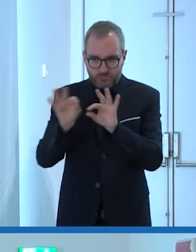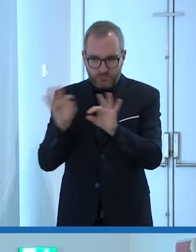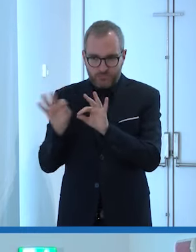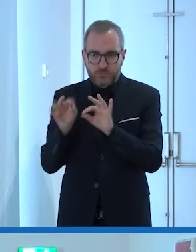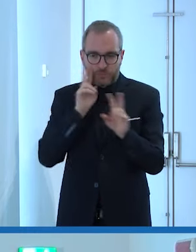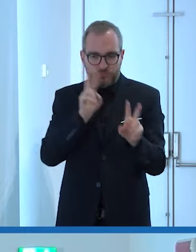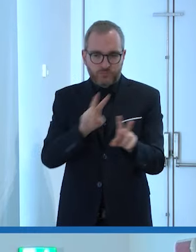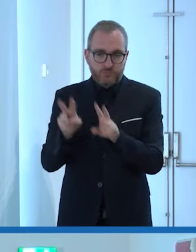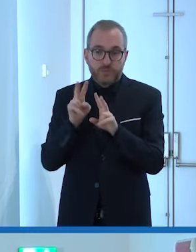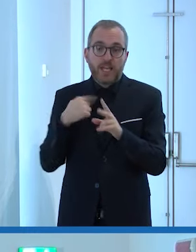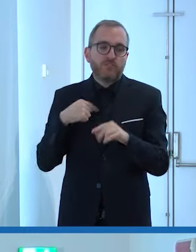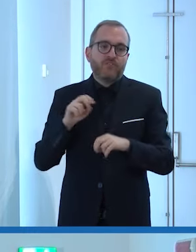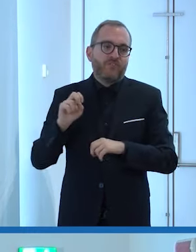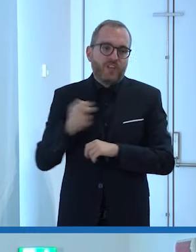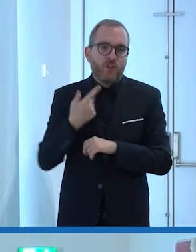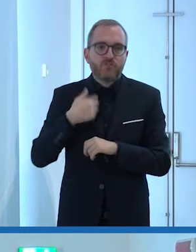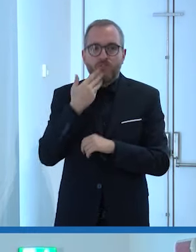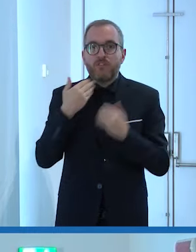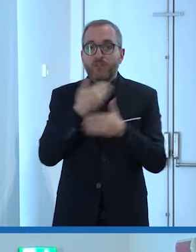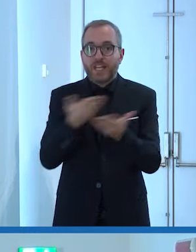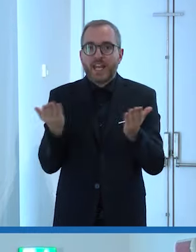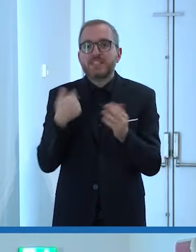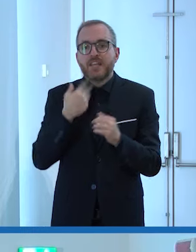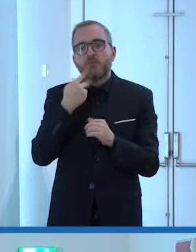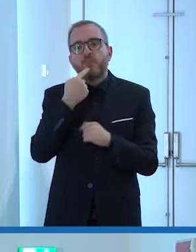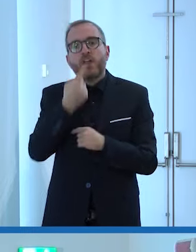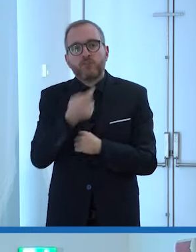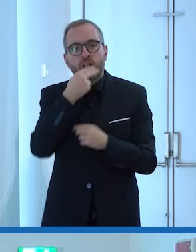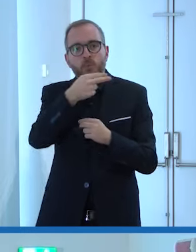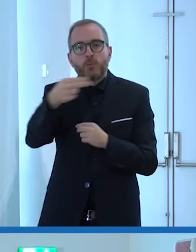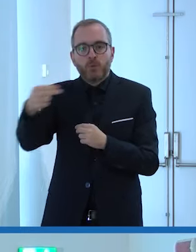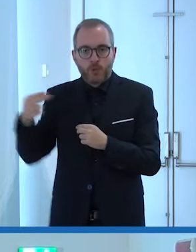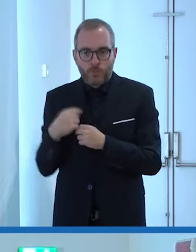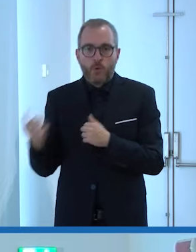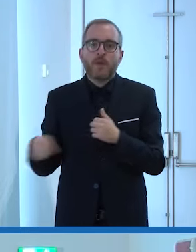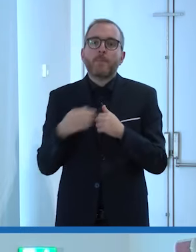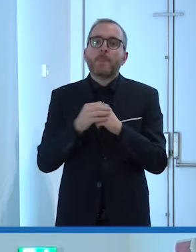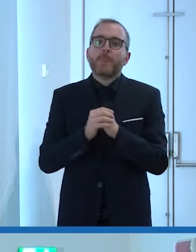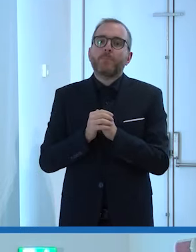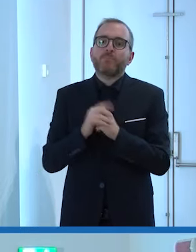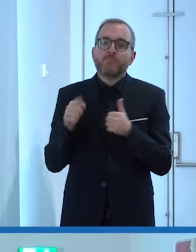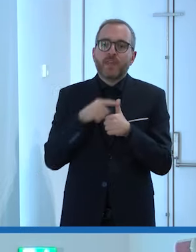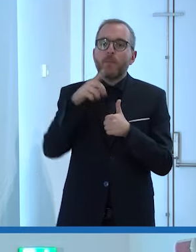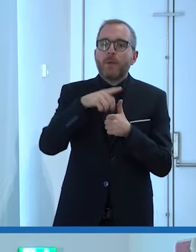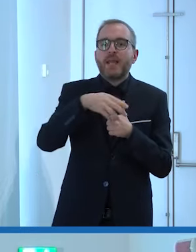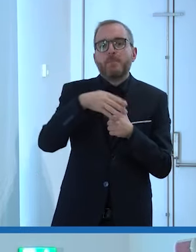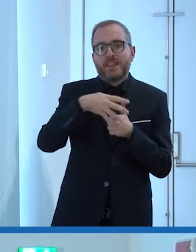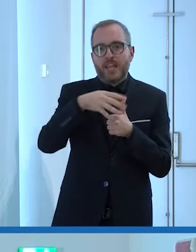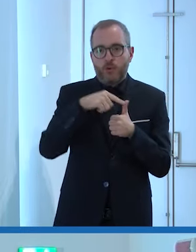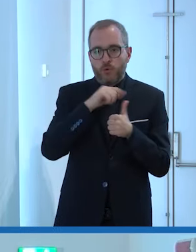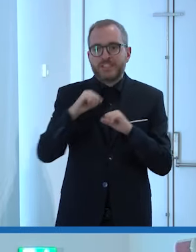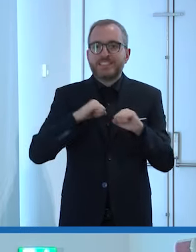velocemente per ringraziare ricordo i componenti che sono Pamela Maddaloni,